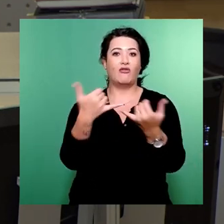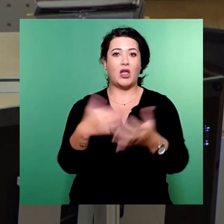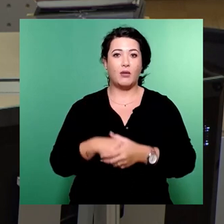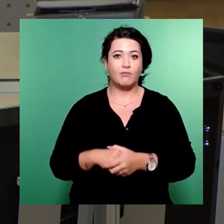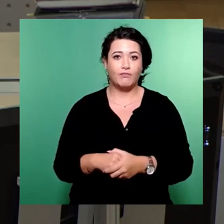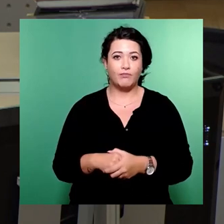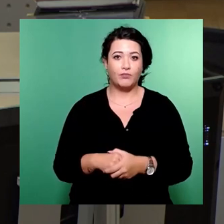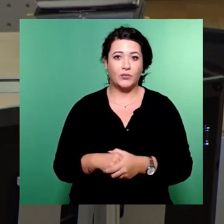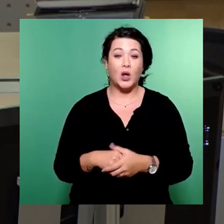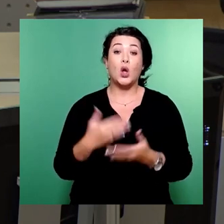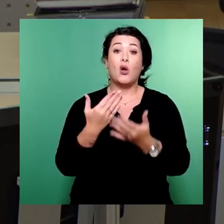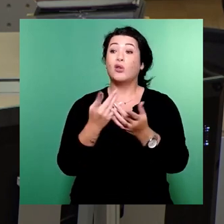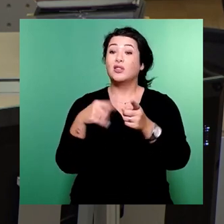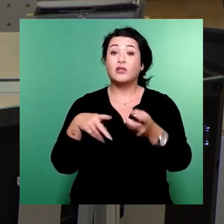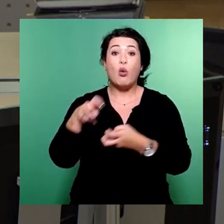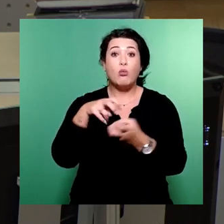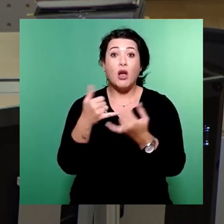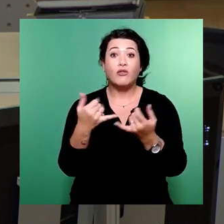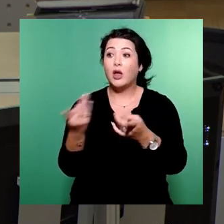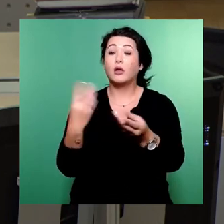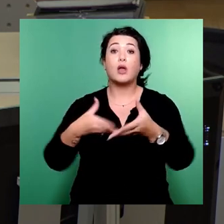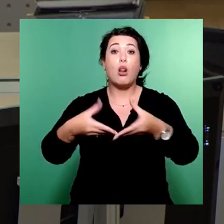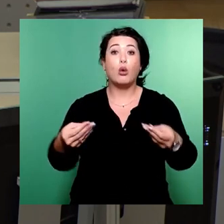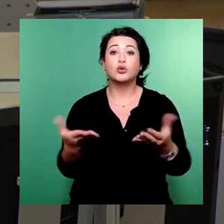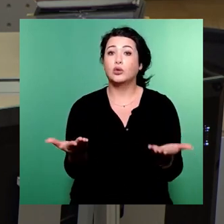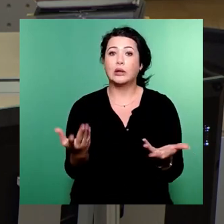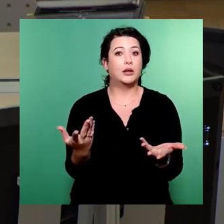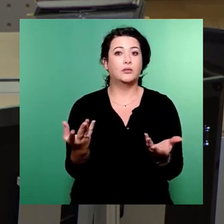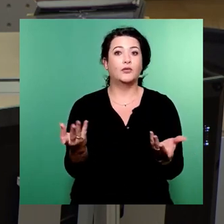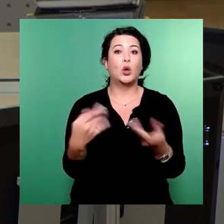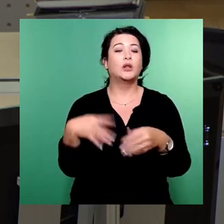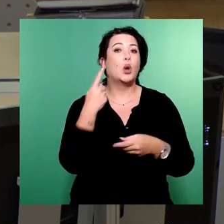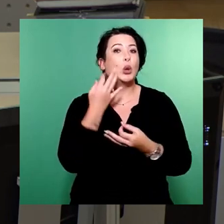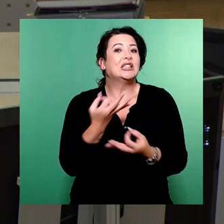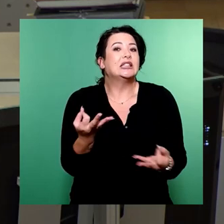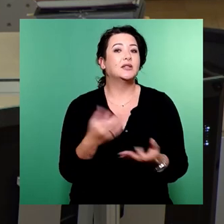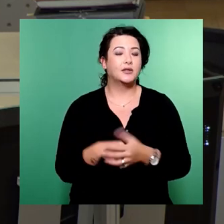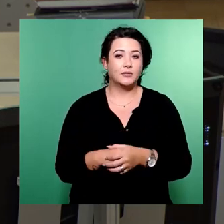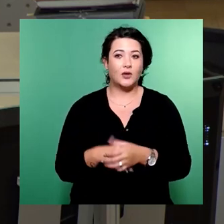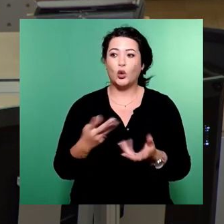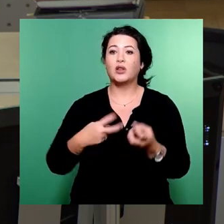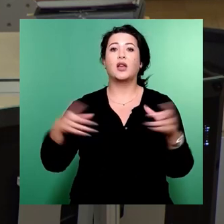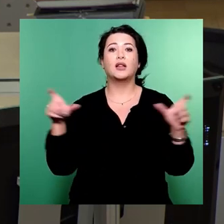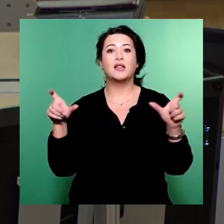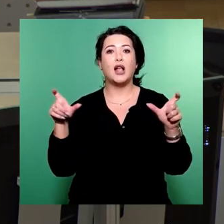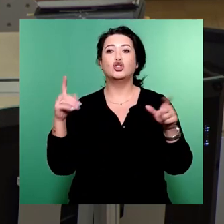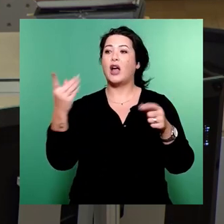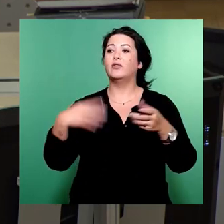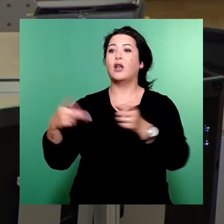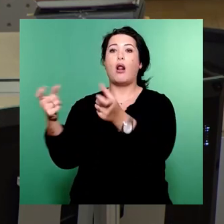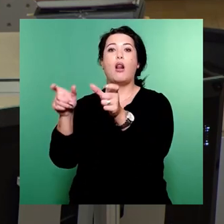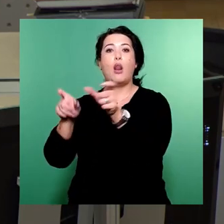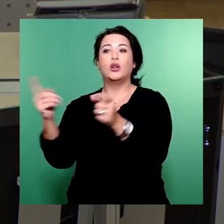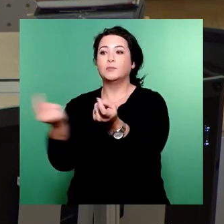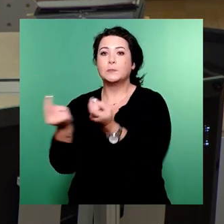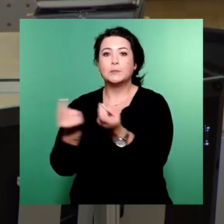nichts gehört. Wie gehen wir damit um? Wie integrieren wir die Menschen in unserer Gesellschaft? Was die wichtigste Aufgabe bei diesem